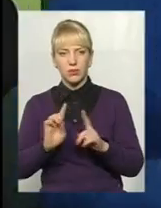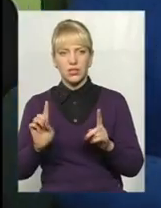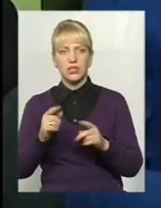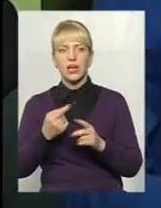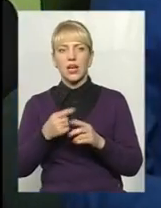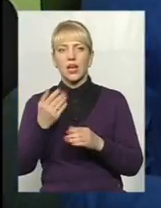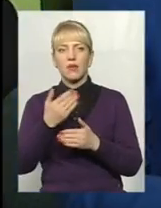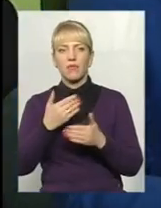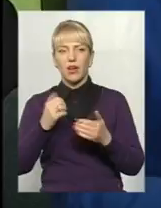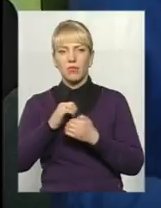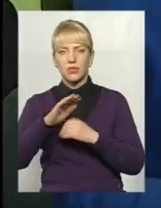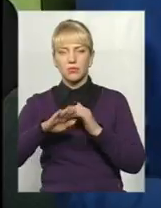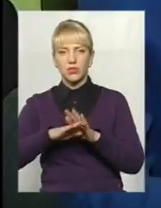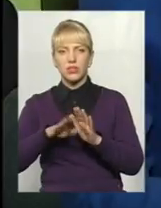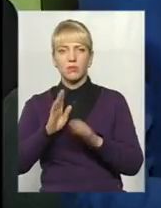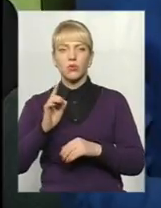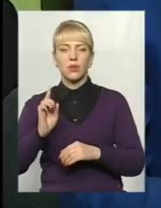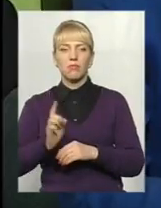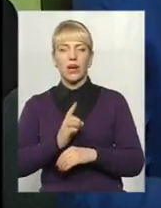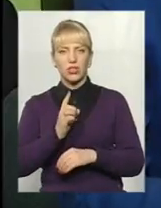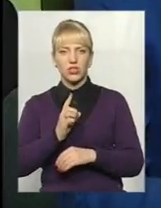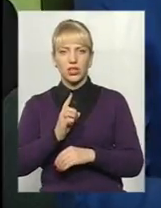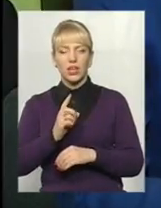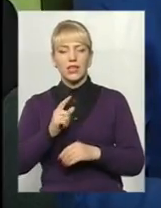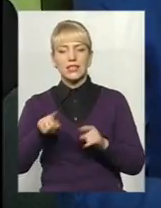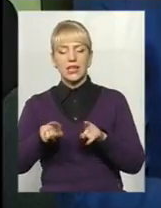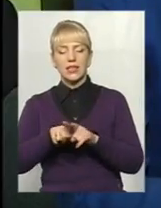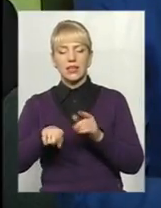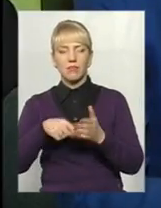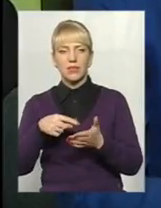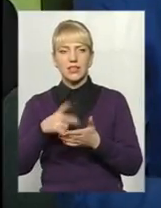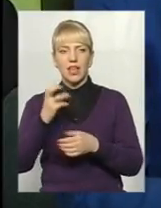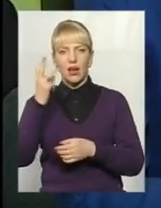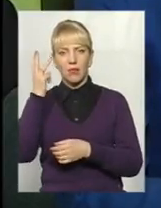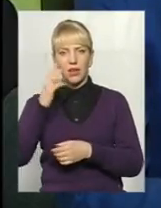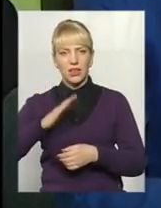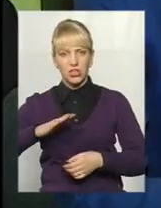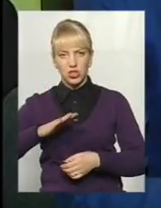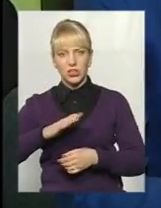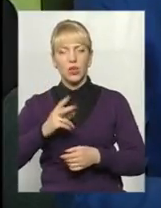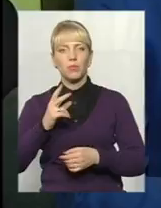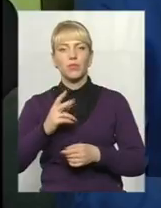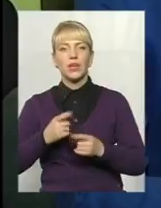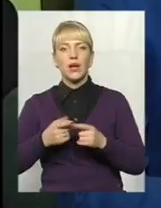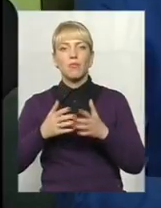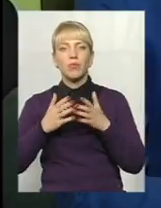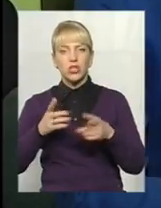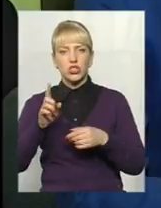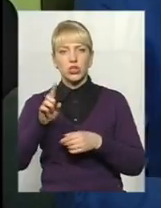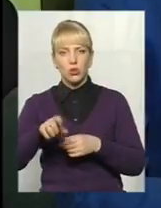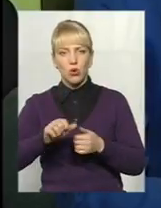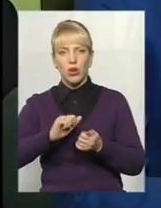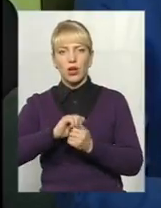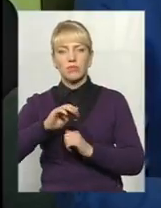місто Канець-Подільський буде першим з таких міст на Хмельниччині. Більше того, місто Канець-Подільський